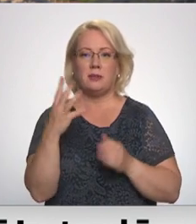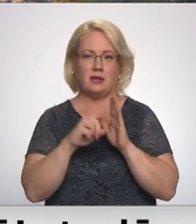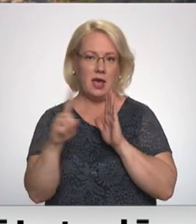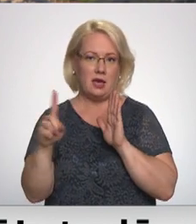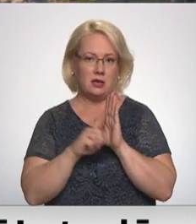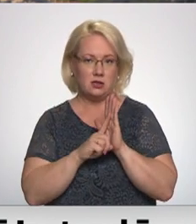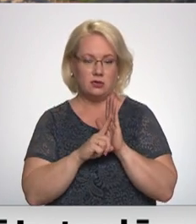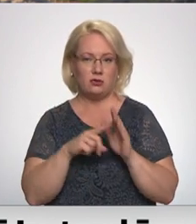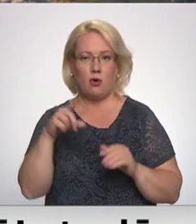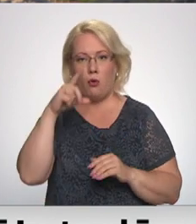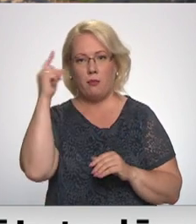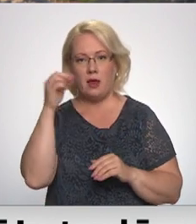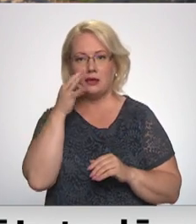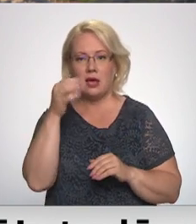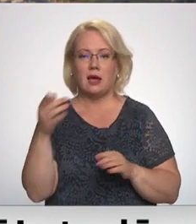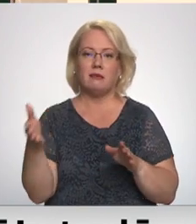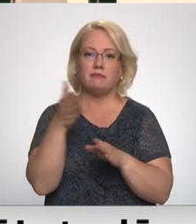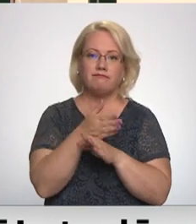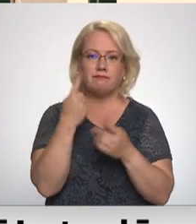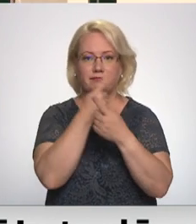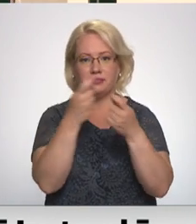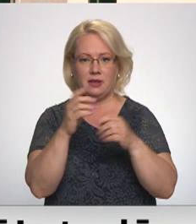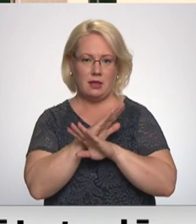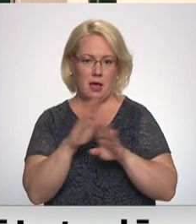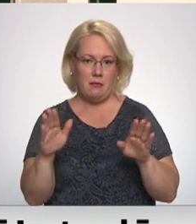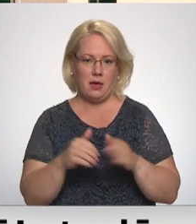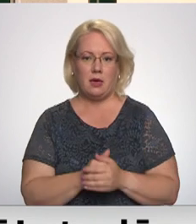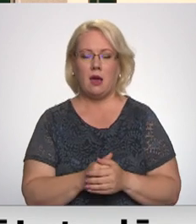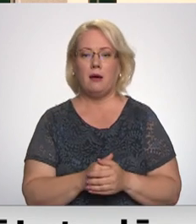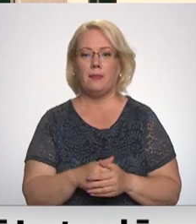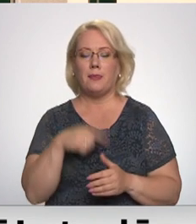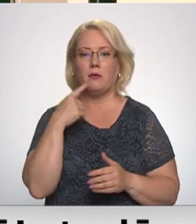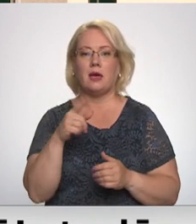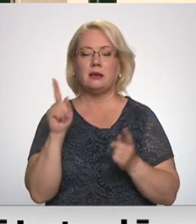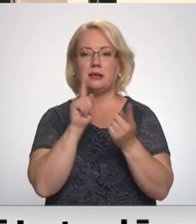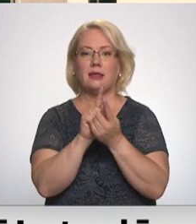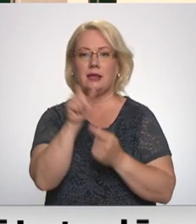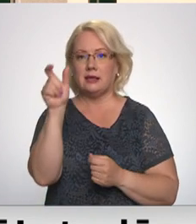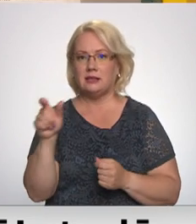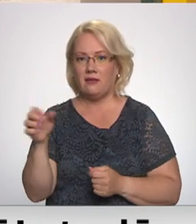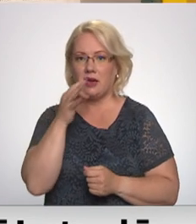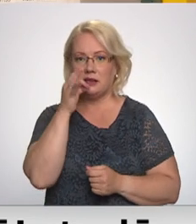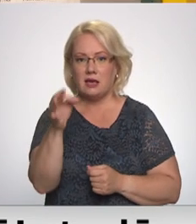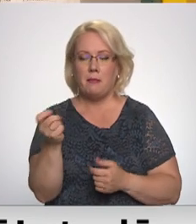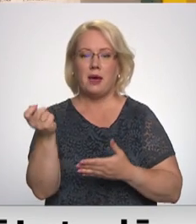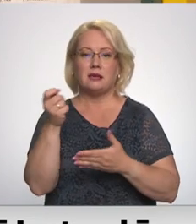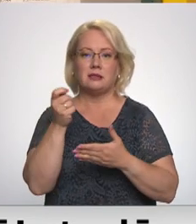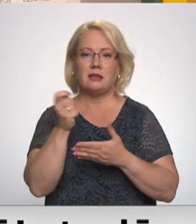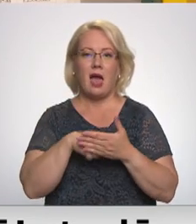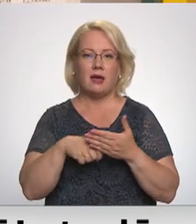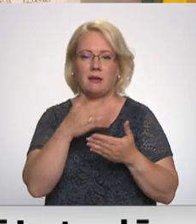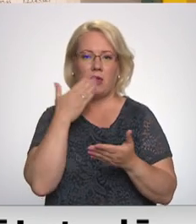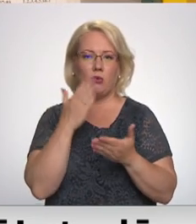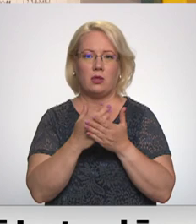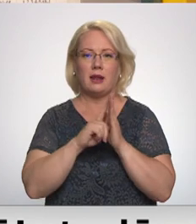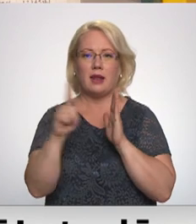uzskata, ka par to nav laikus informēti. Par reļu autostās atiktie pasažieri stāsta, ka par slēgtajiem reisiem ir